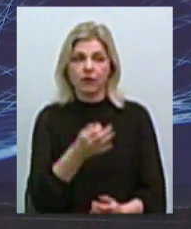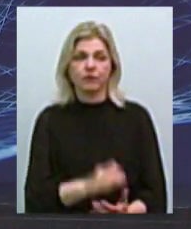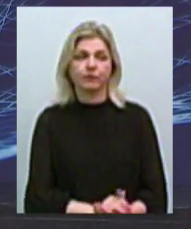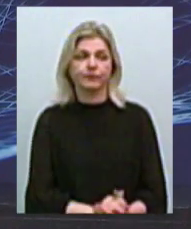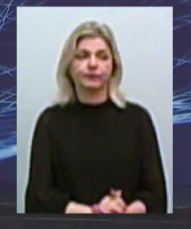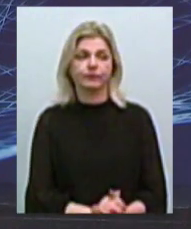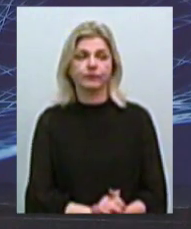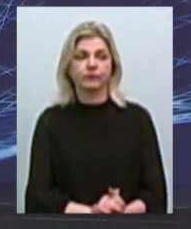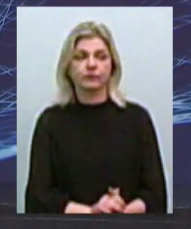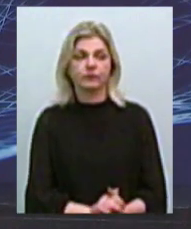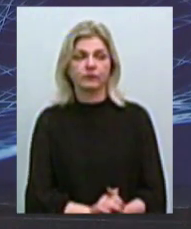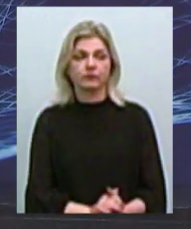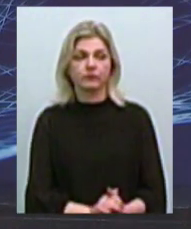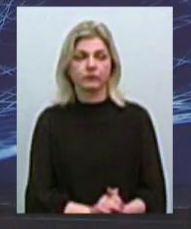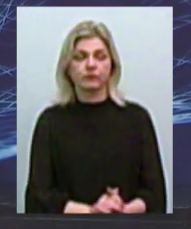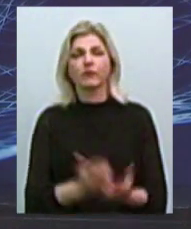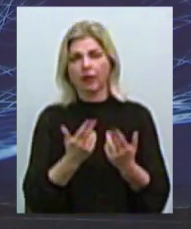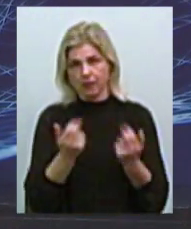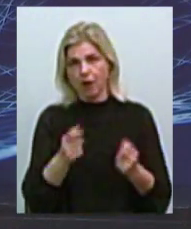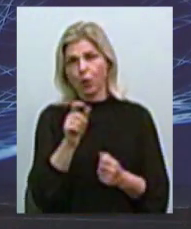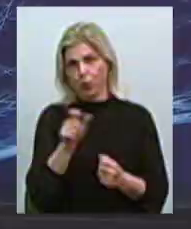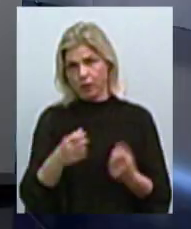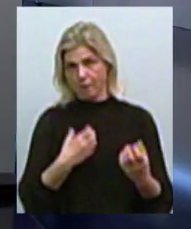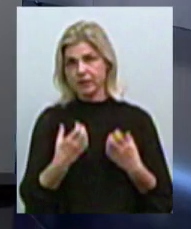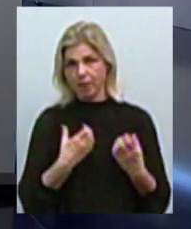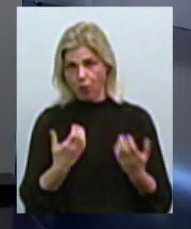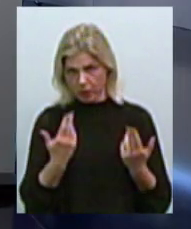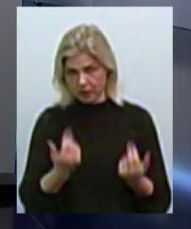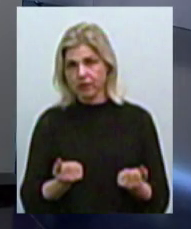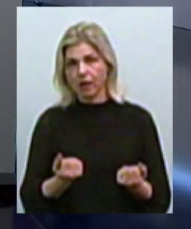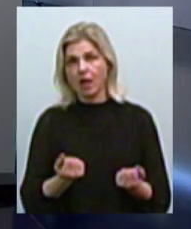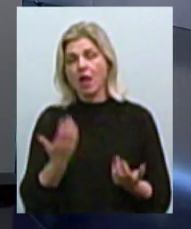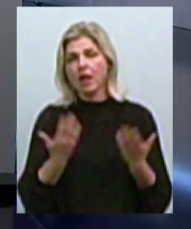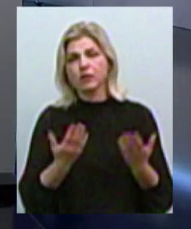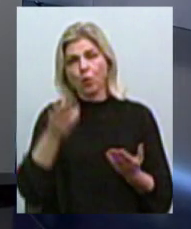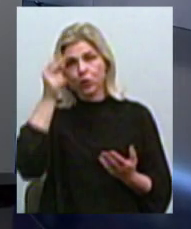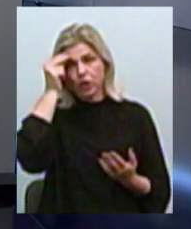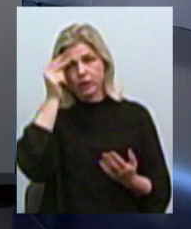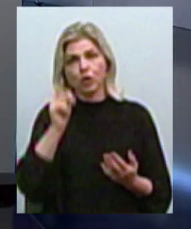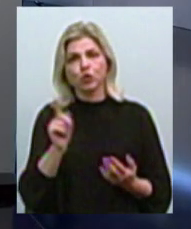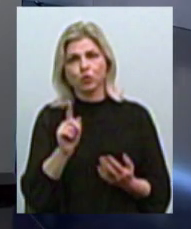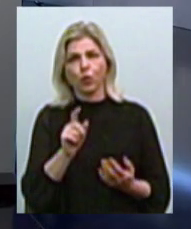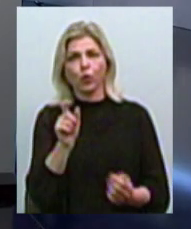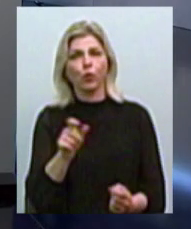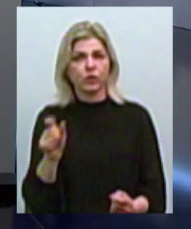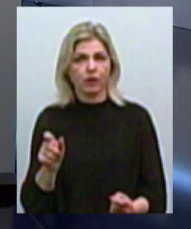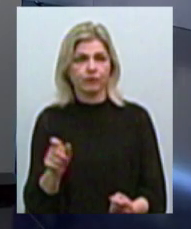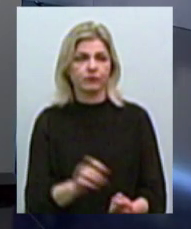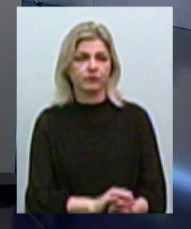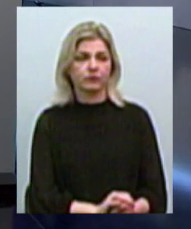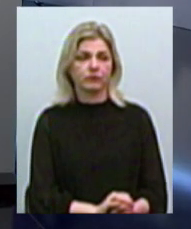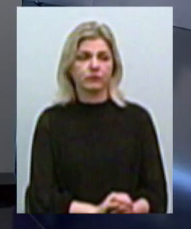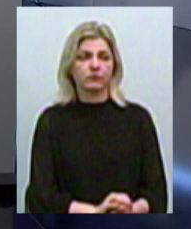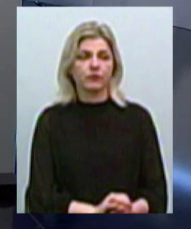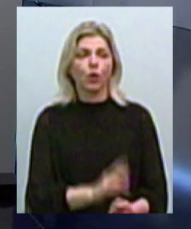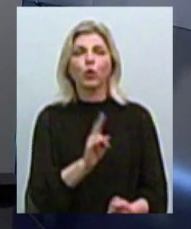що, ну, звісно, люди обеспокоїны, тим більше, якщо участь, що контингент наших